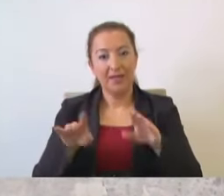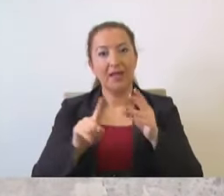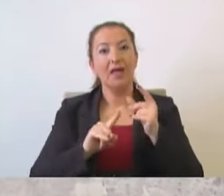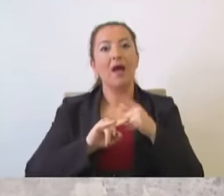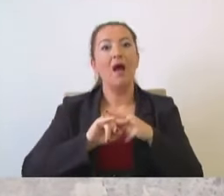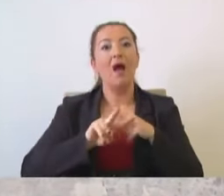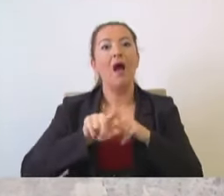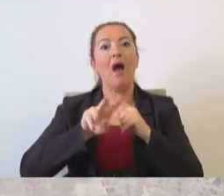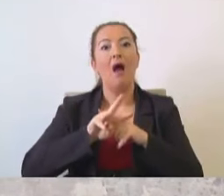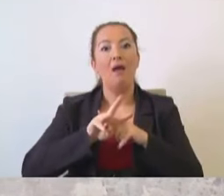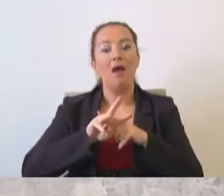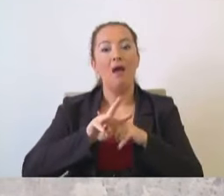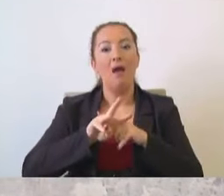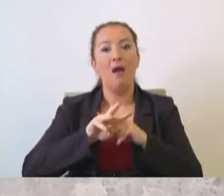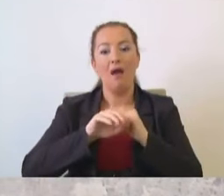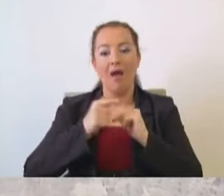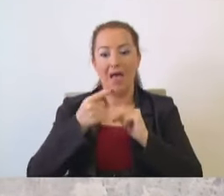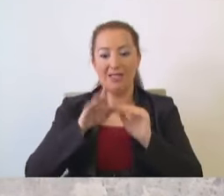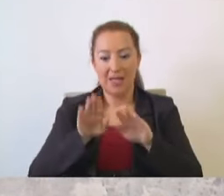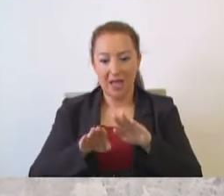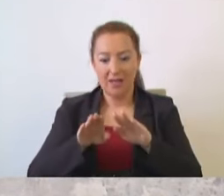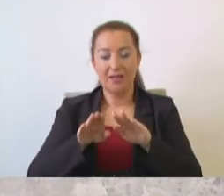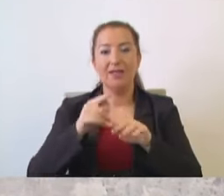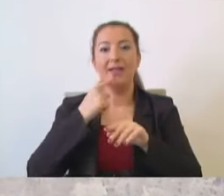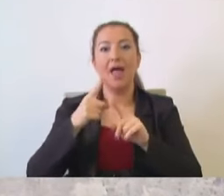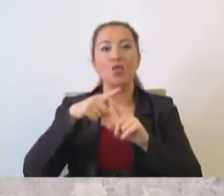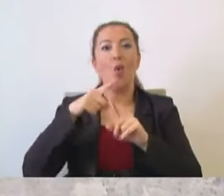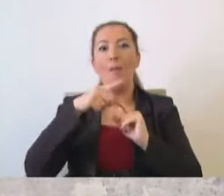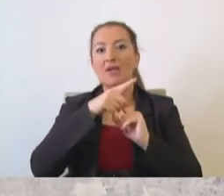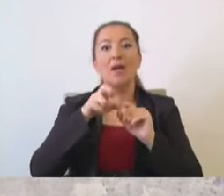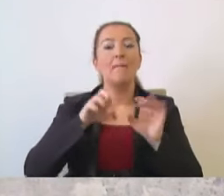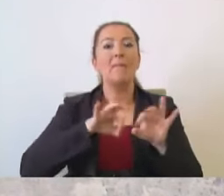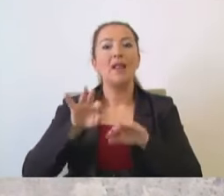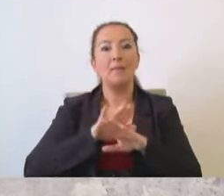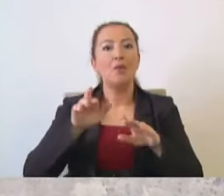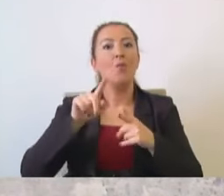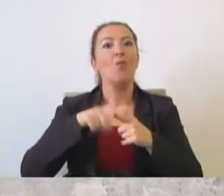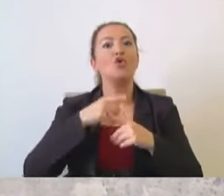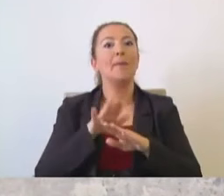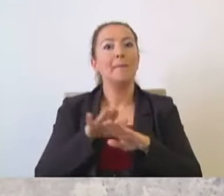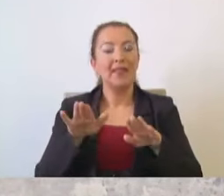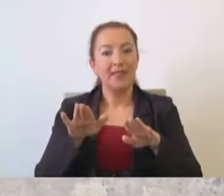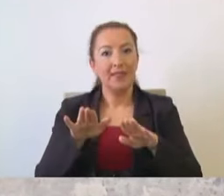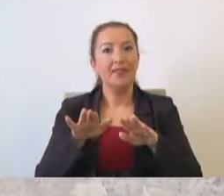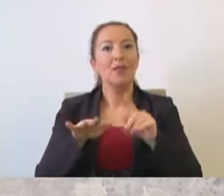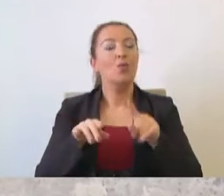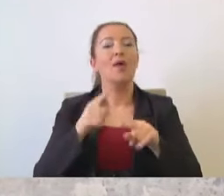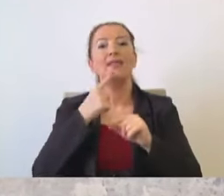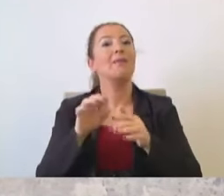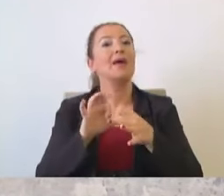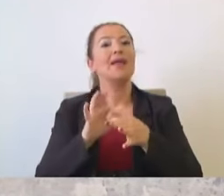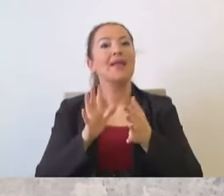ihale aşamasına geldiğini dile getiren Topbaş, planlar bitti, projeler bitti, bu şu